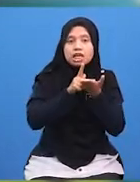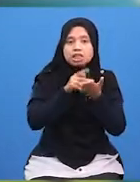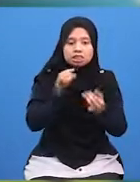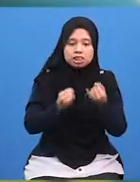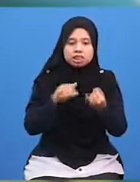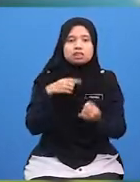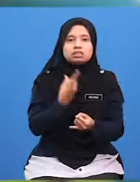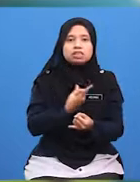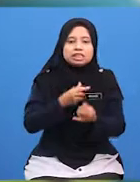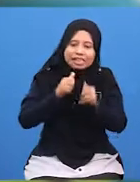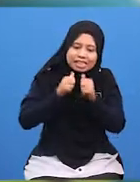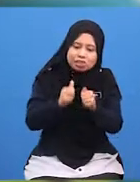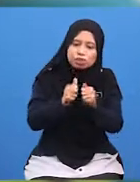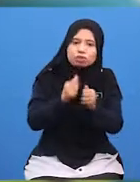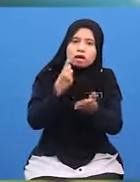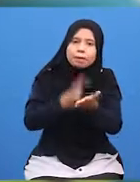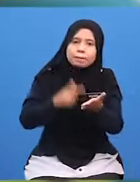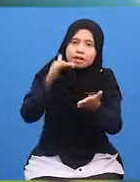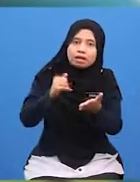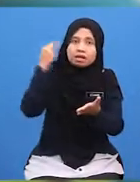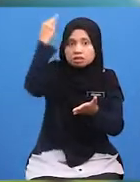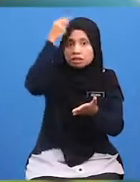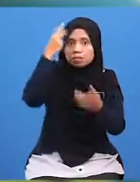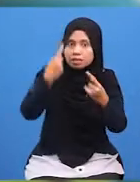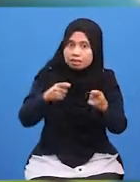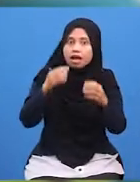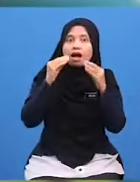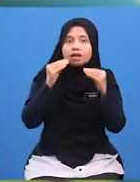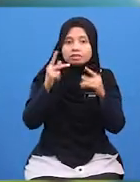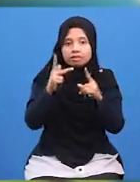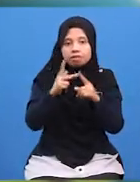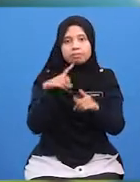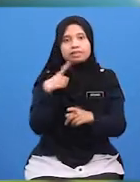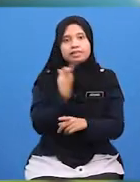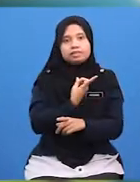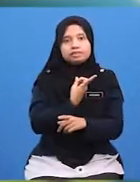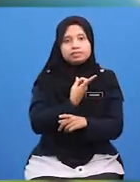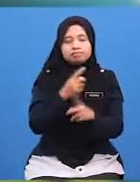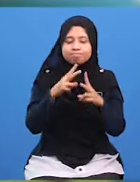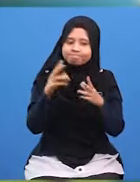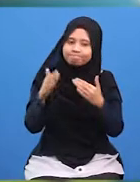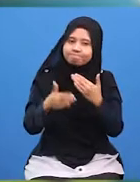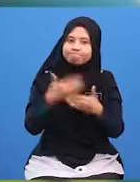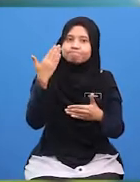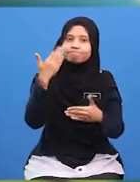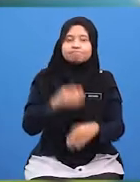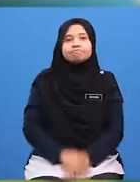kita mengikut apa yang Nabi dah ajar kepada kita Sangat mudah kan?